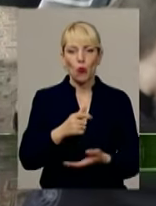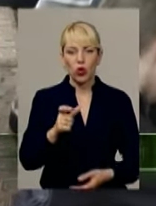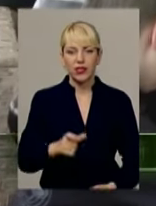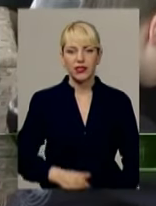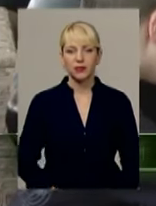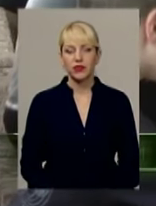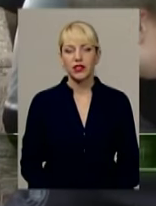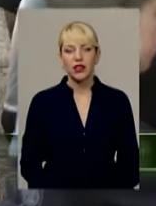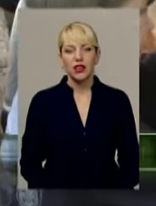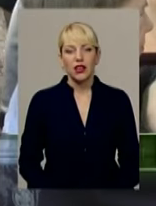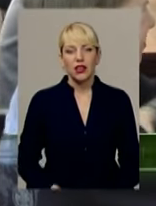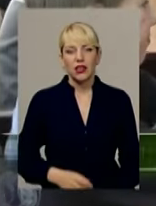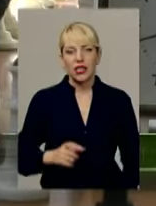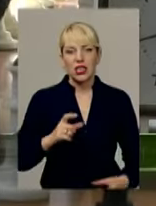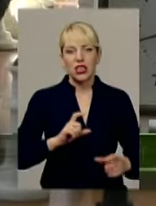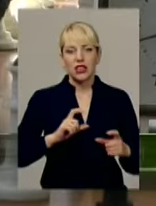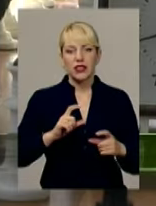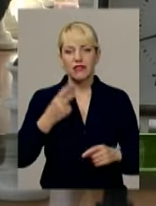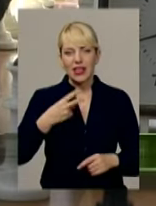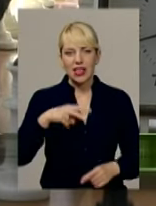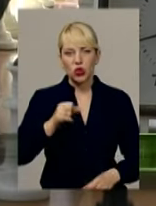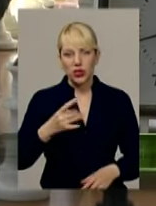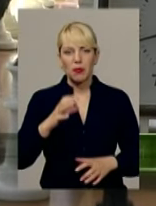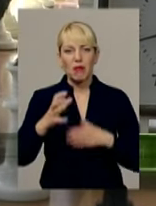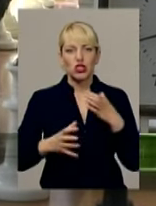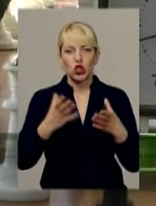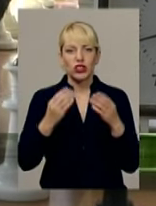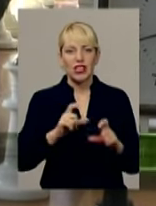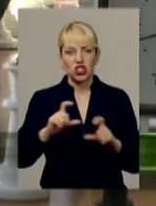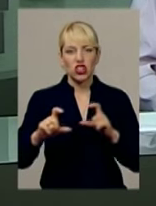Шах і мат. 20 липня у світі святкують Міжнародний день шахів.